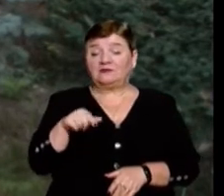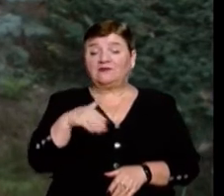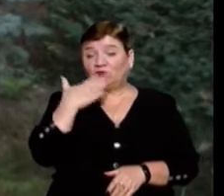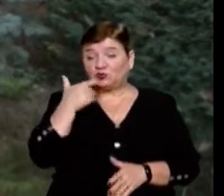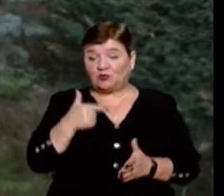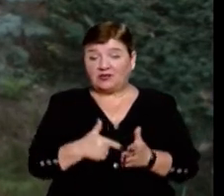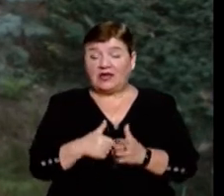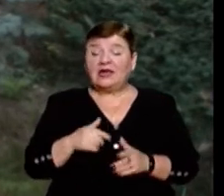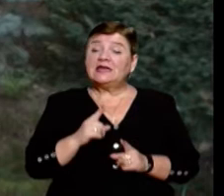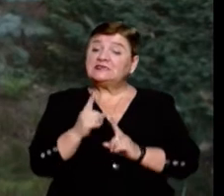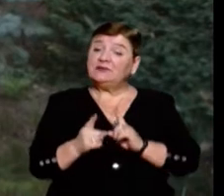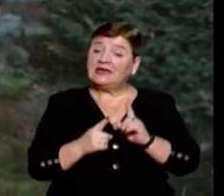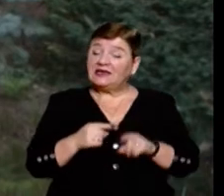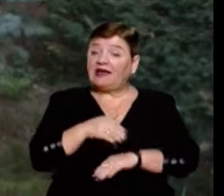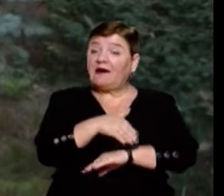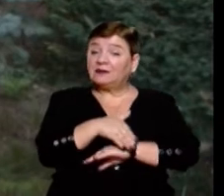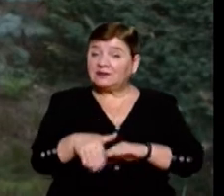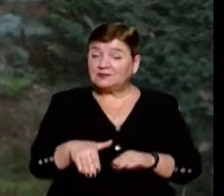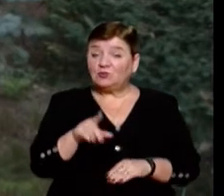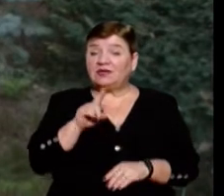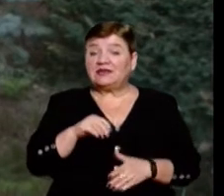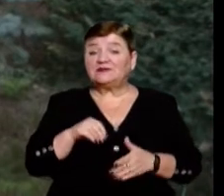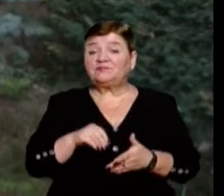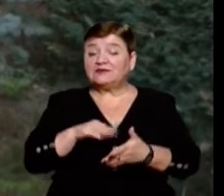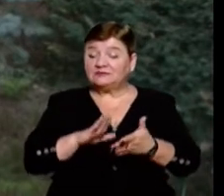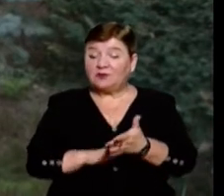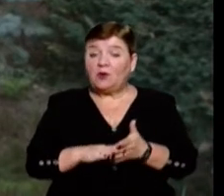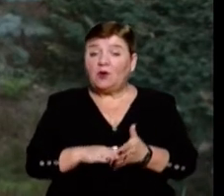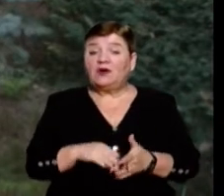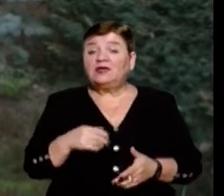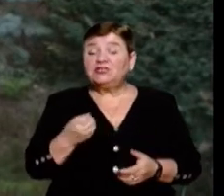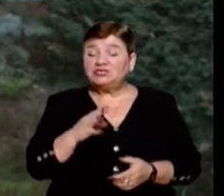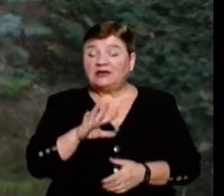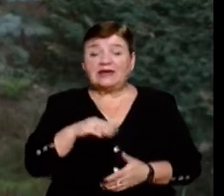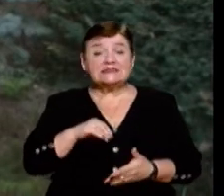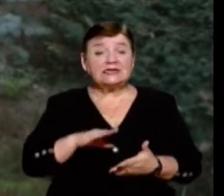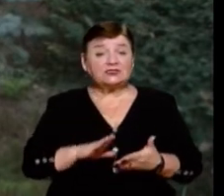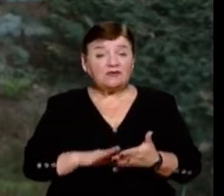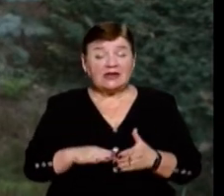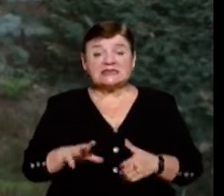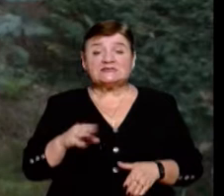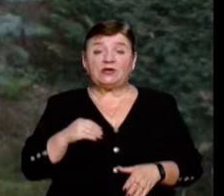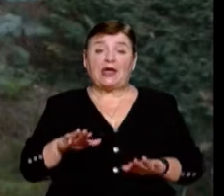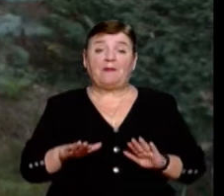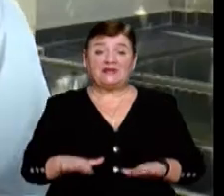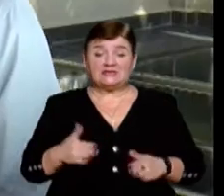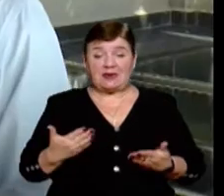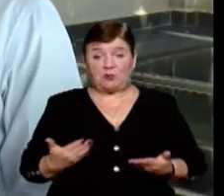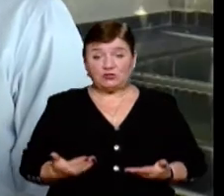само змінити виборчу адресу можуть ті, які зняті з реєстраційного обліку і ще ніде не зареєстрували своє місце проживання.